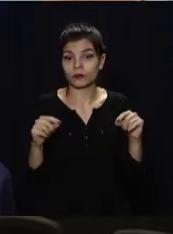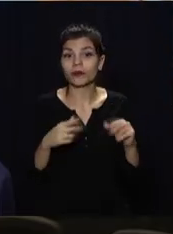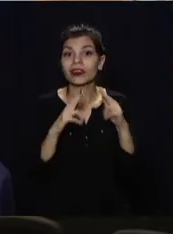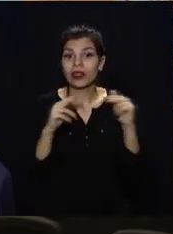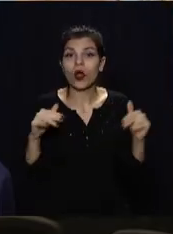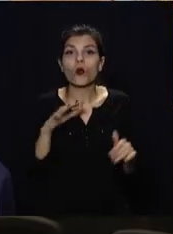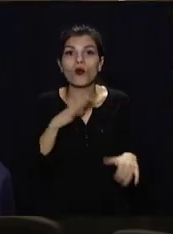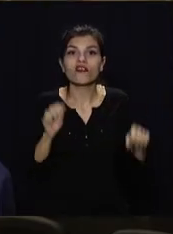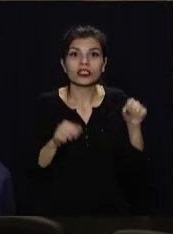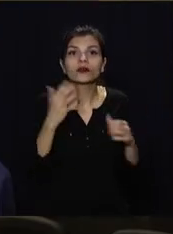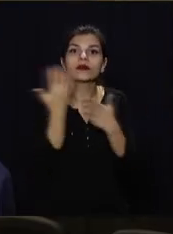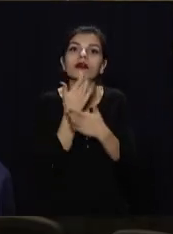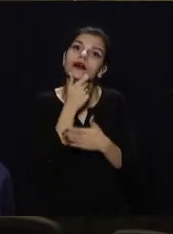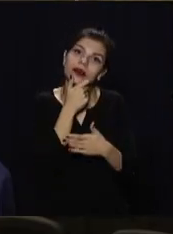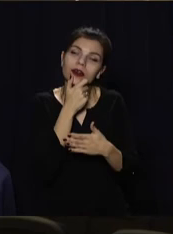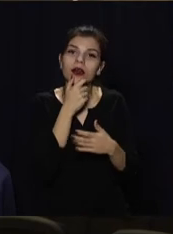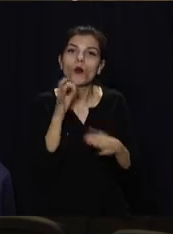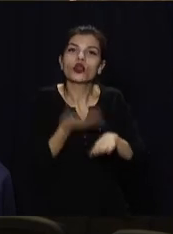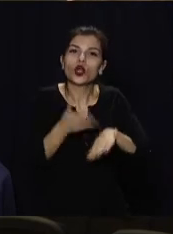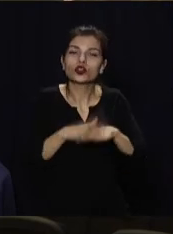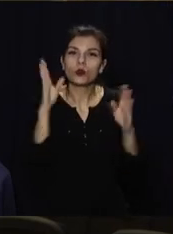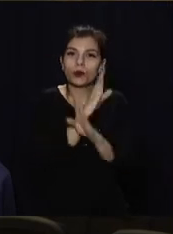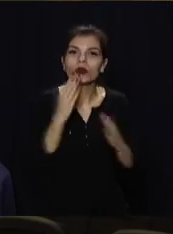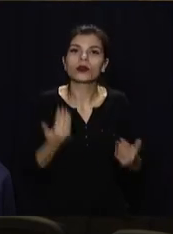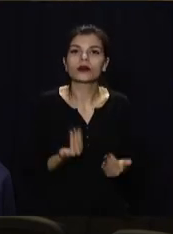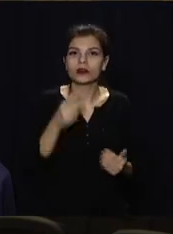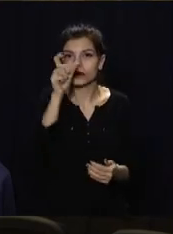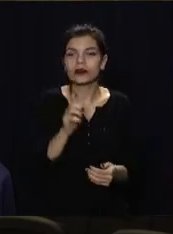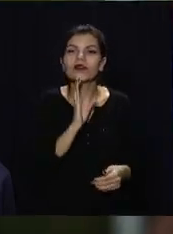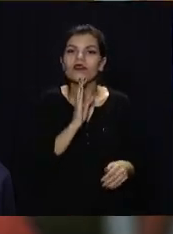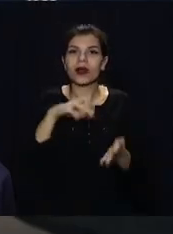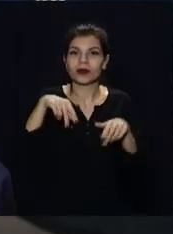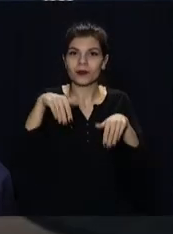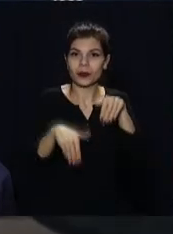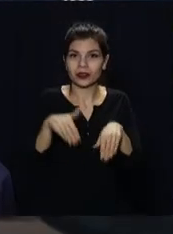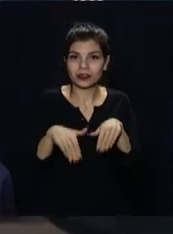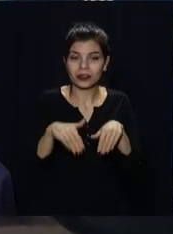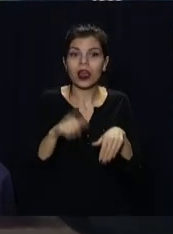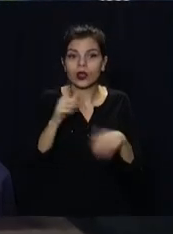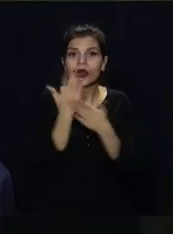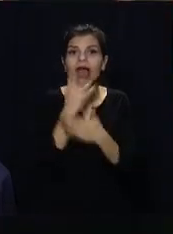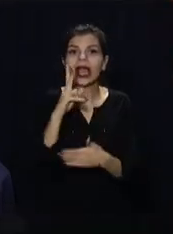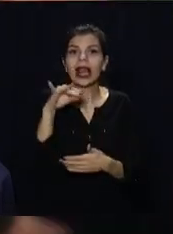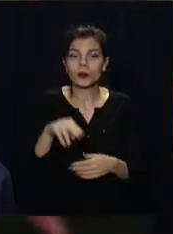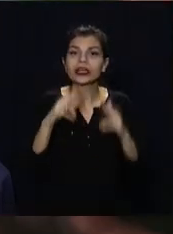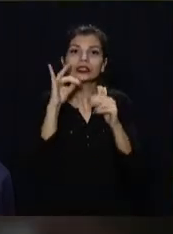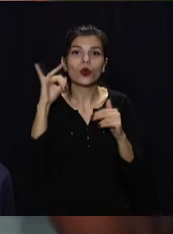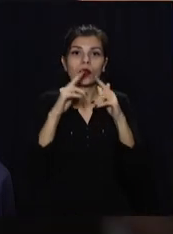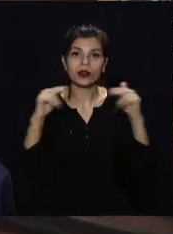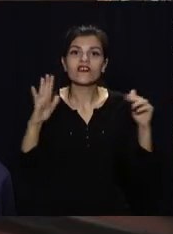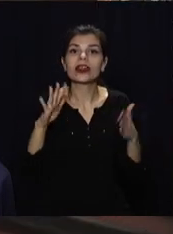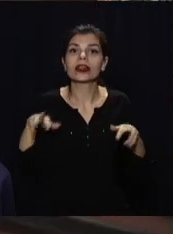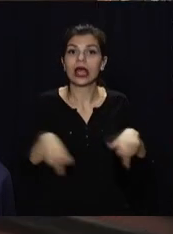Дніпряни мали можливість переглянути стрічку про чашку долю балерини під назвою «Танцівниця». Презентували й кліп «Історія Дніпропетровщини в